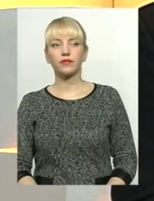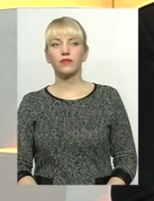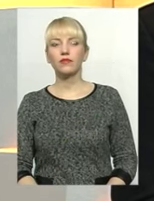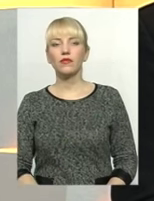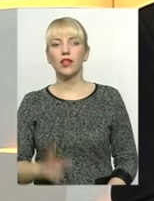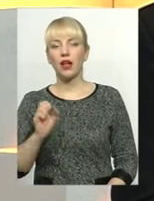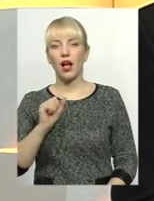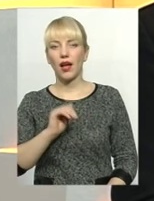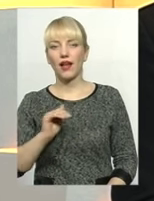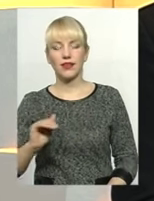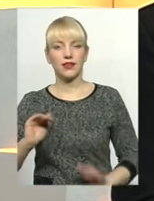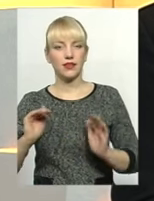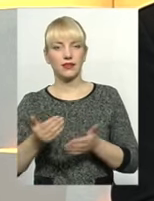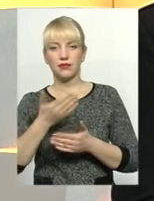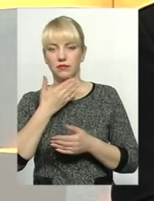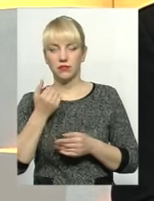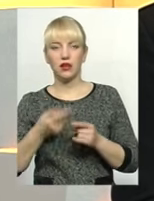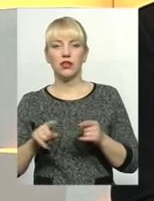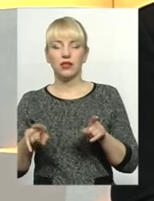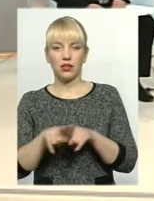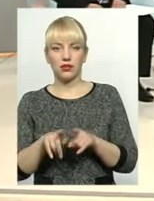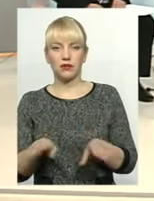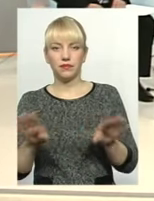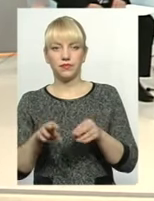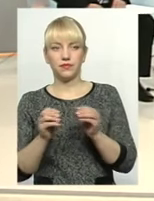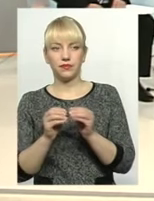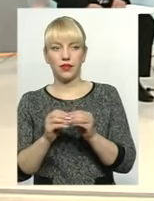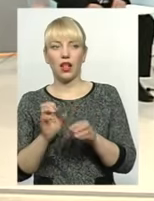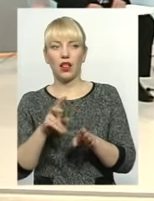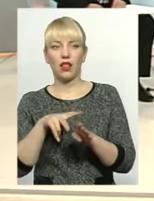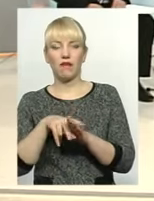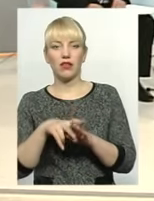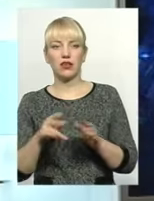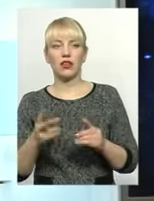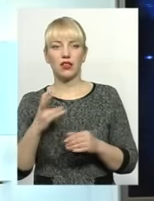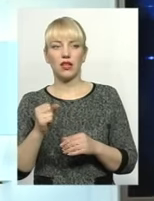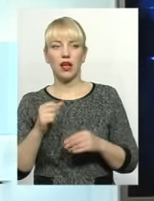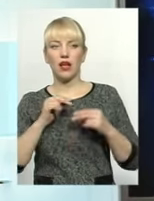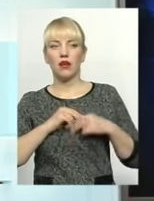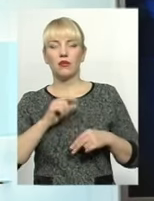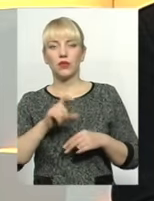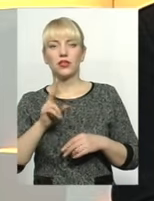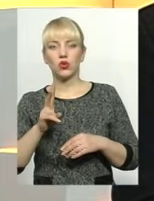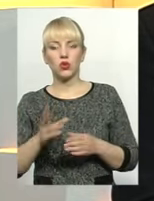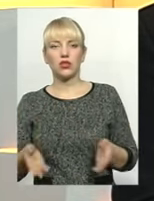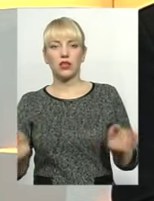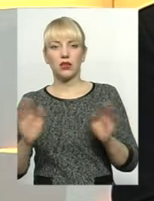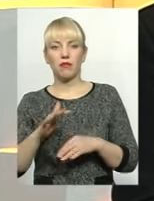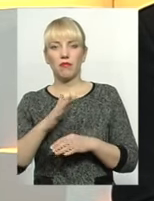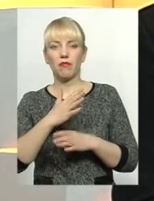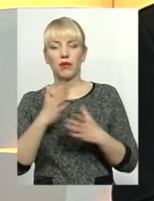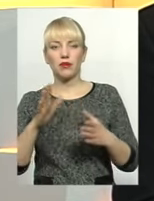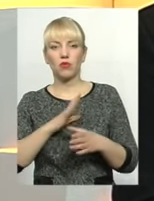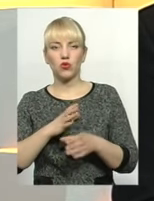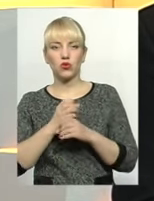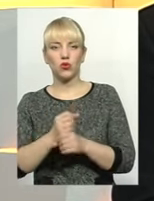цьому не зменшився. Контингент залишився такий, який він був. А навантаження на тих працівників, які залишились? Більшості було скорочено не